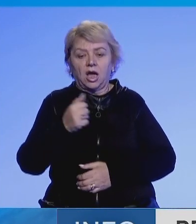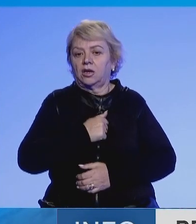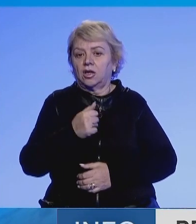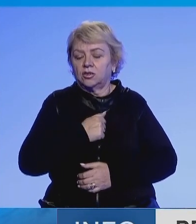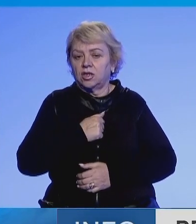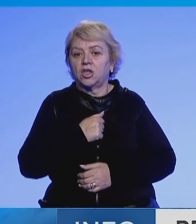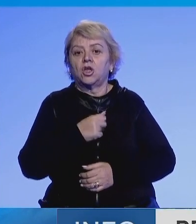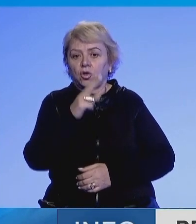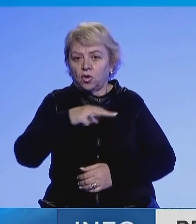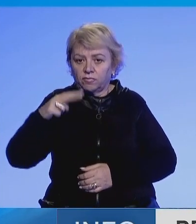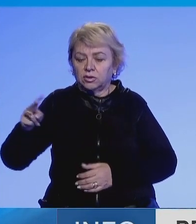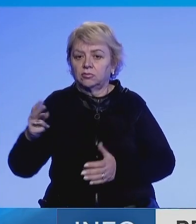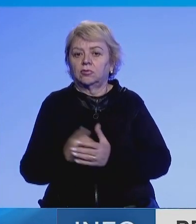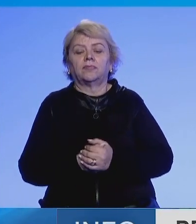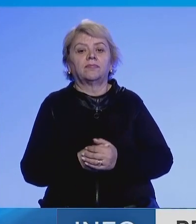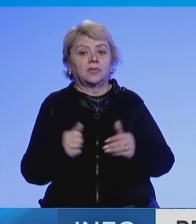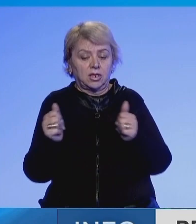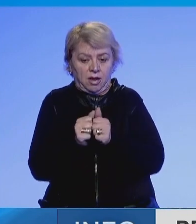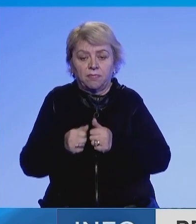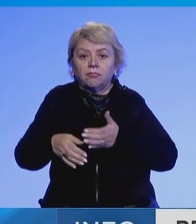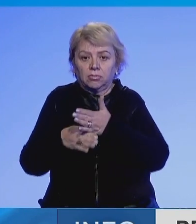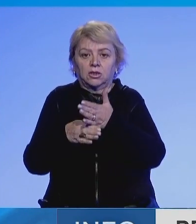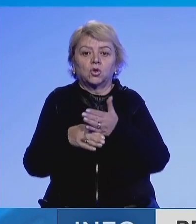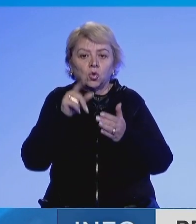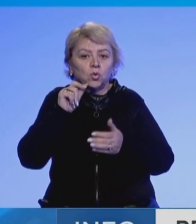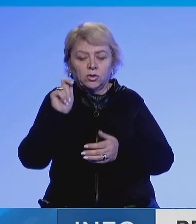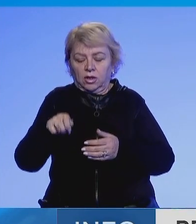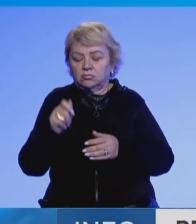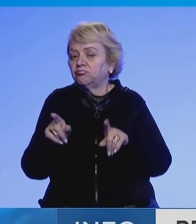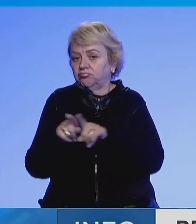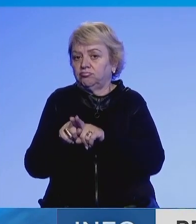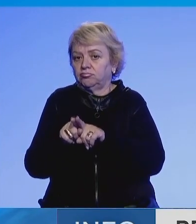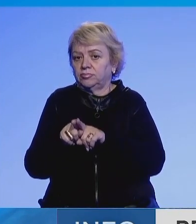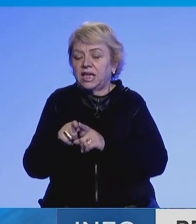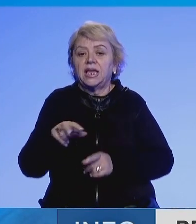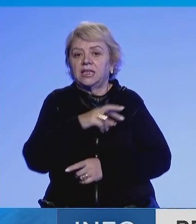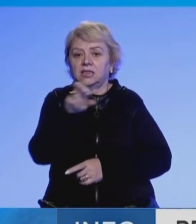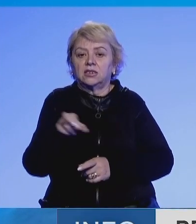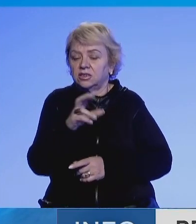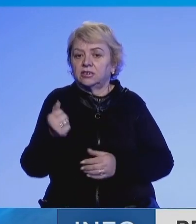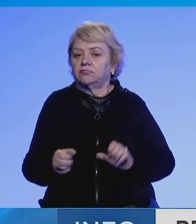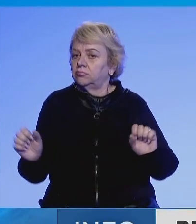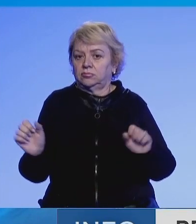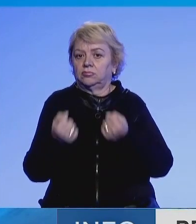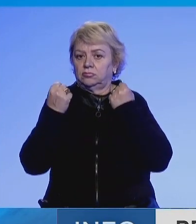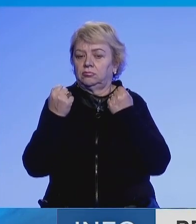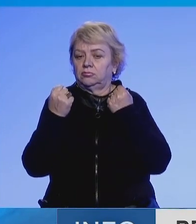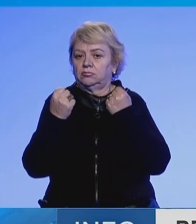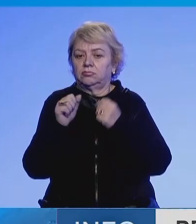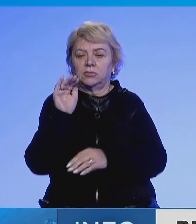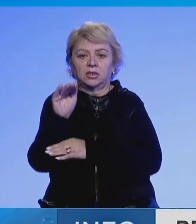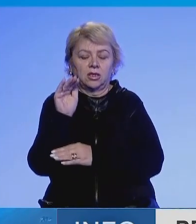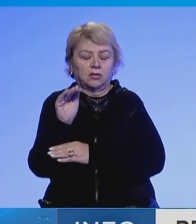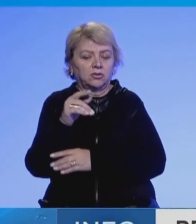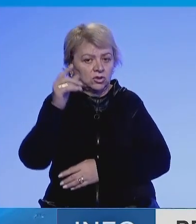apo Norvegjia të cilët qëndrojnë me ne no anën e Ukrajinës kanë interes që energjia Evropës të mos bëhet e papërbalueshme ta kancelari